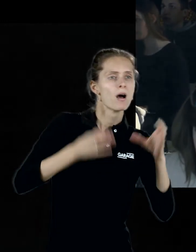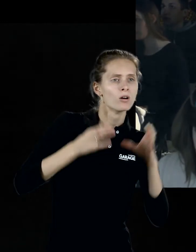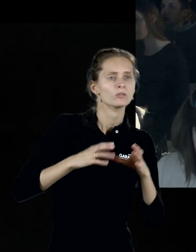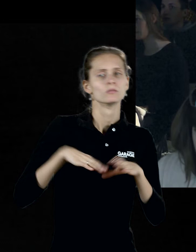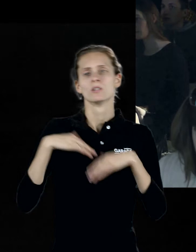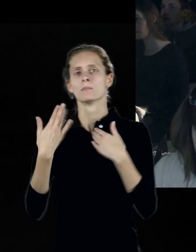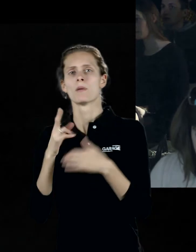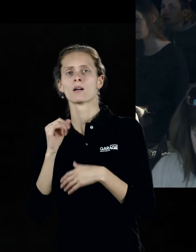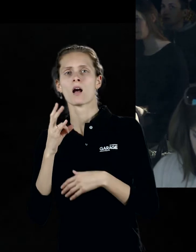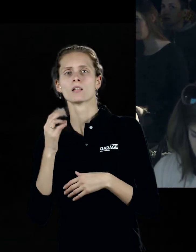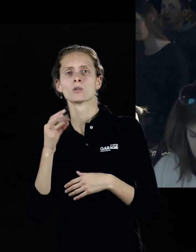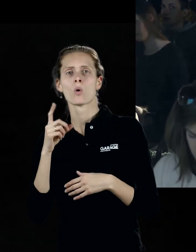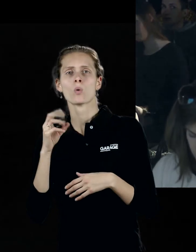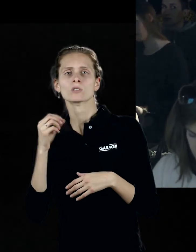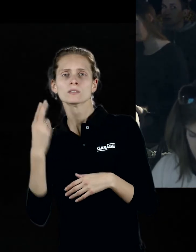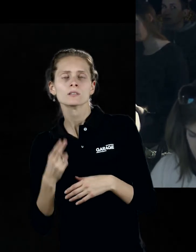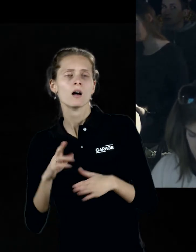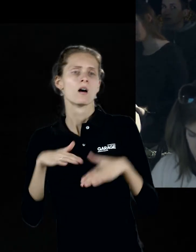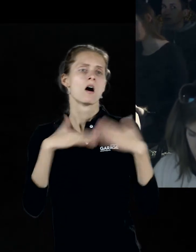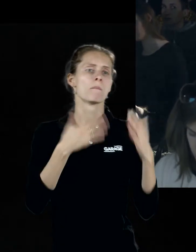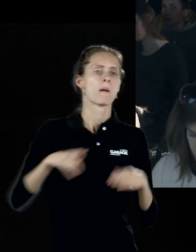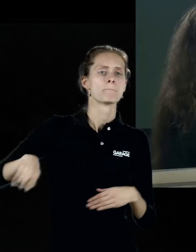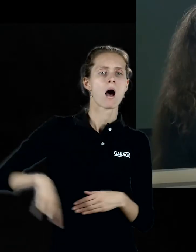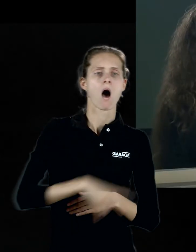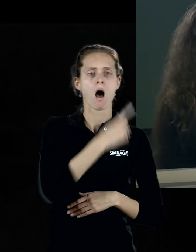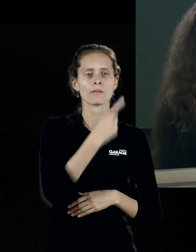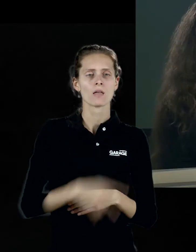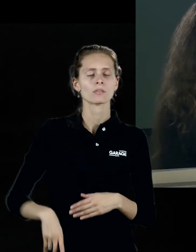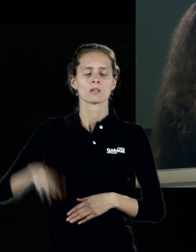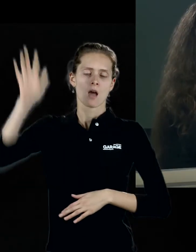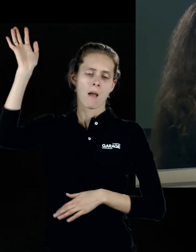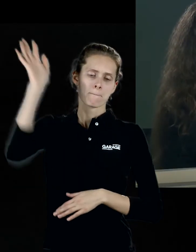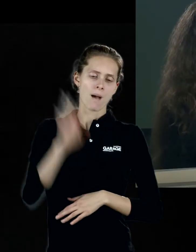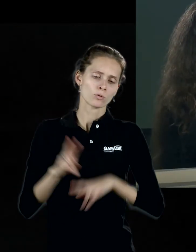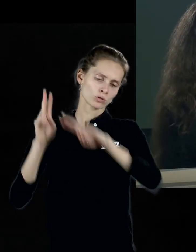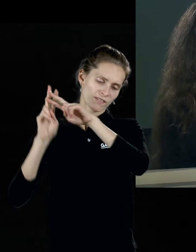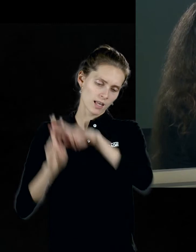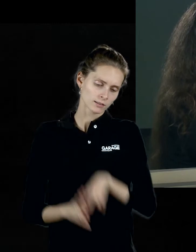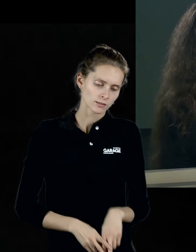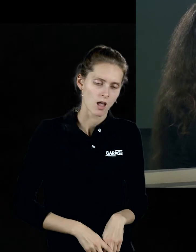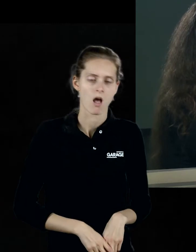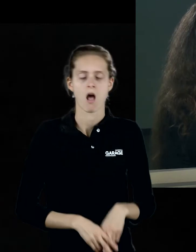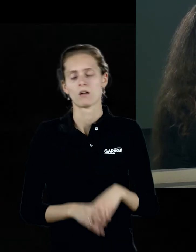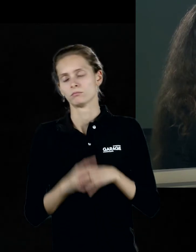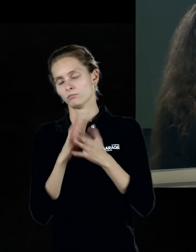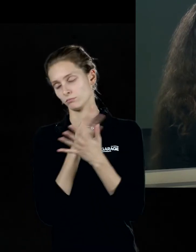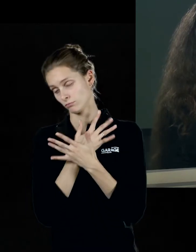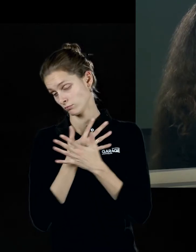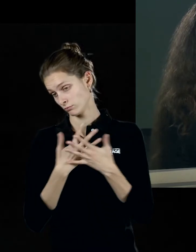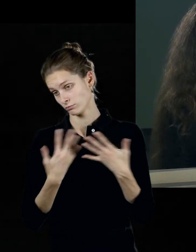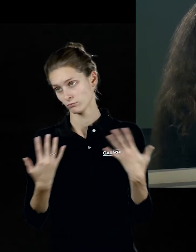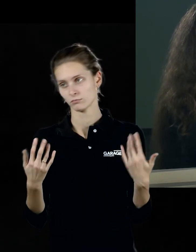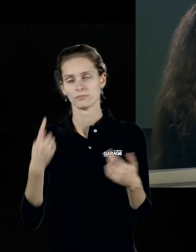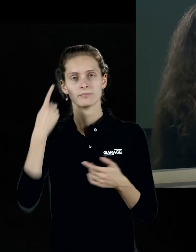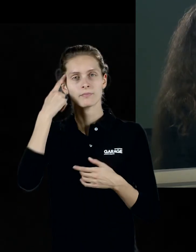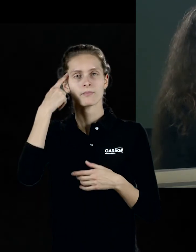«Канатоходец», там были маятники, водяные колёса, падающие звёзды. Это всё были такие, если вспомнить выражение Велимира